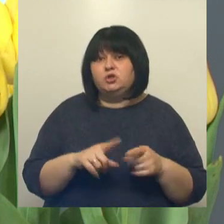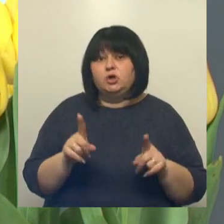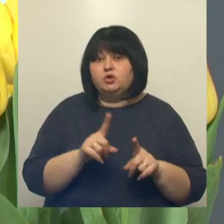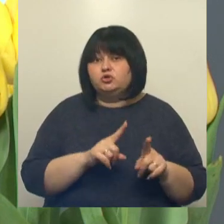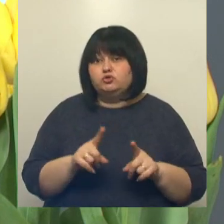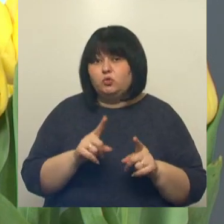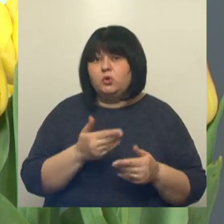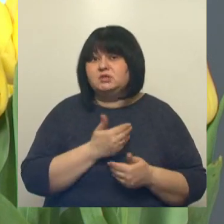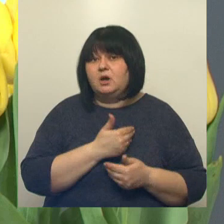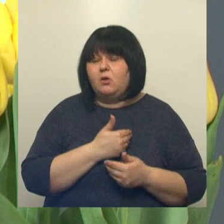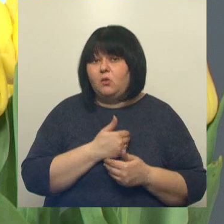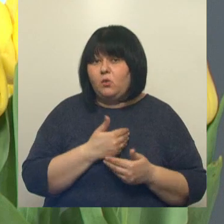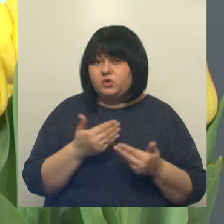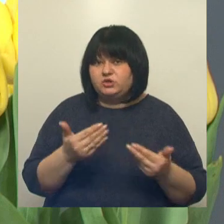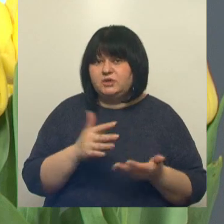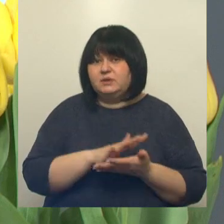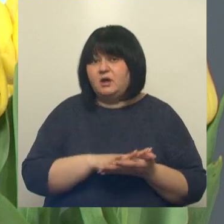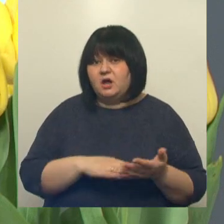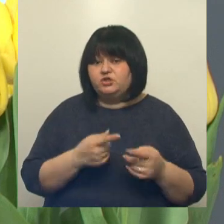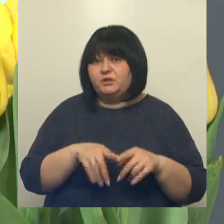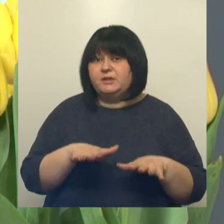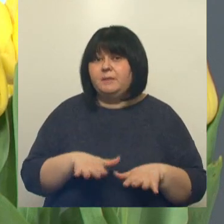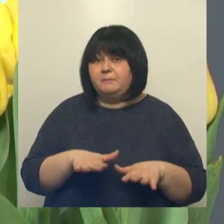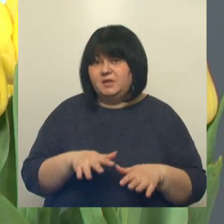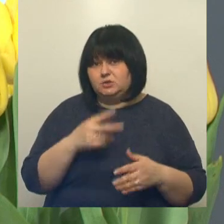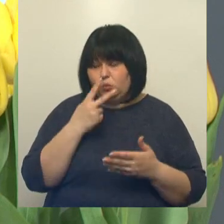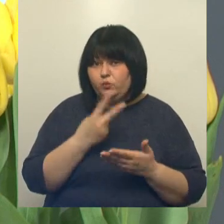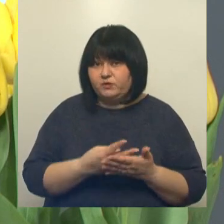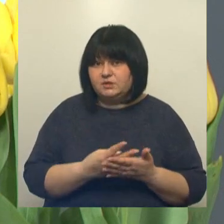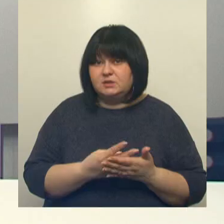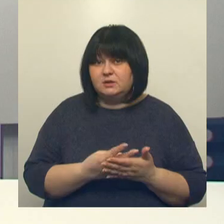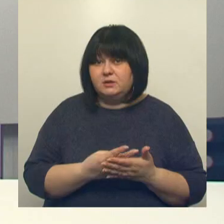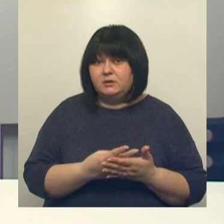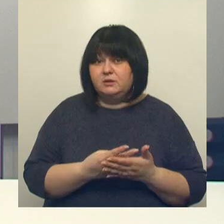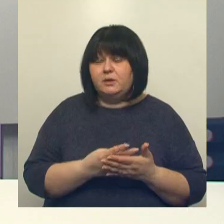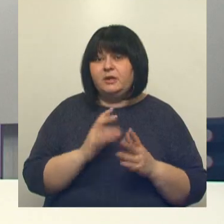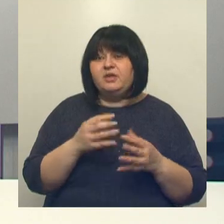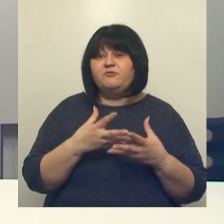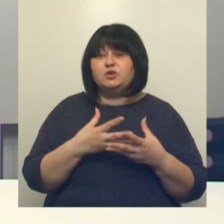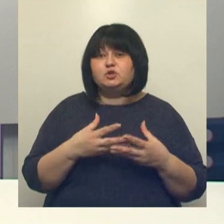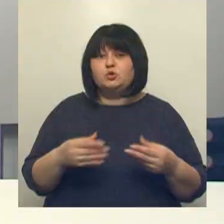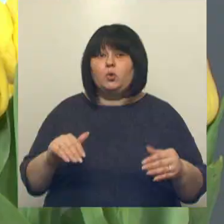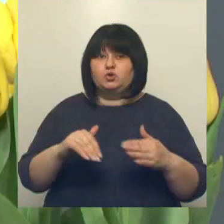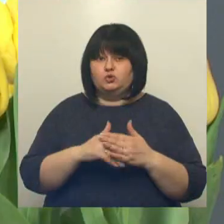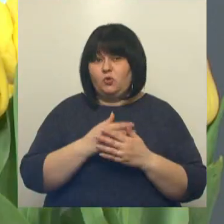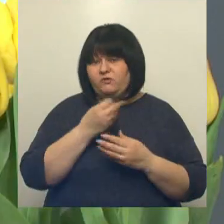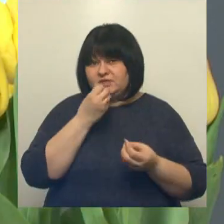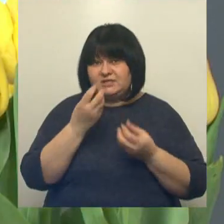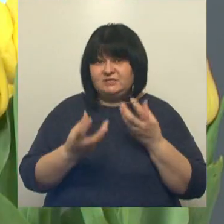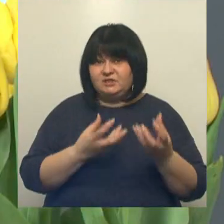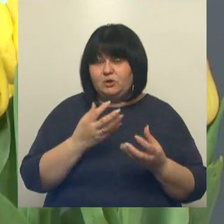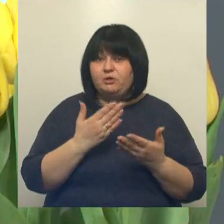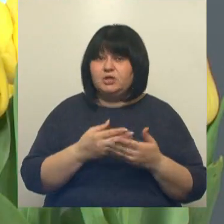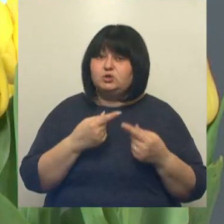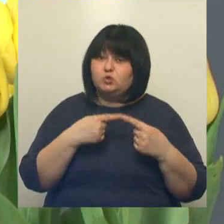захочется дальше на этом месте увидеть. И весной снова они зацветают. Есть же и